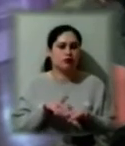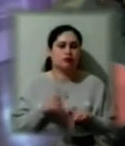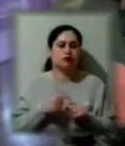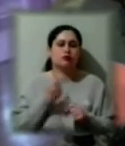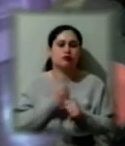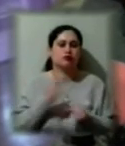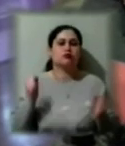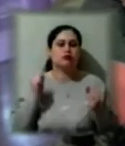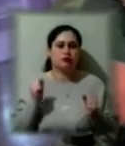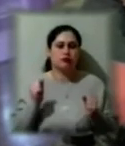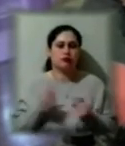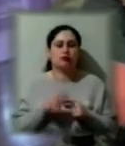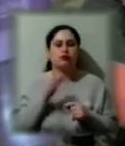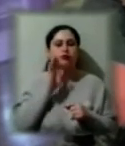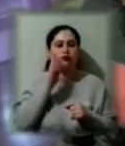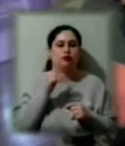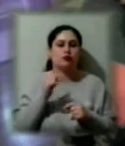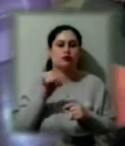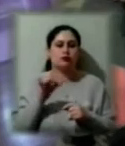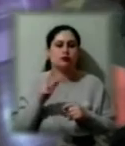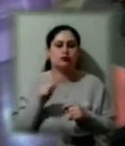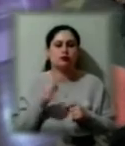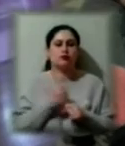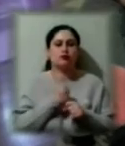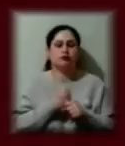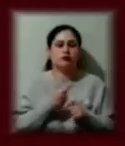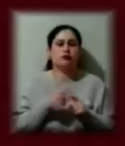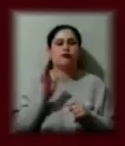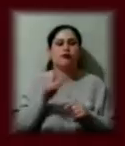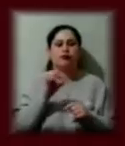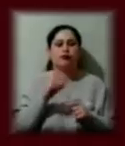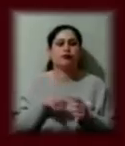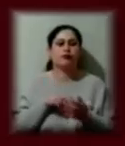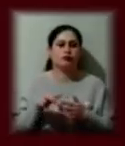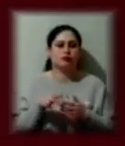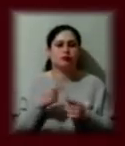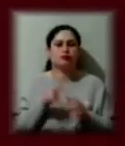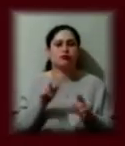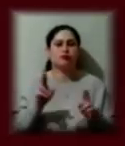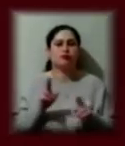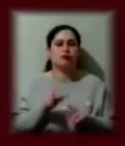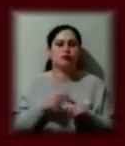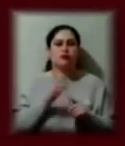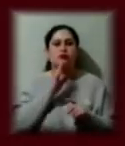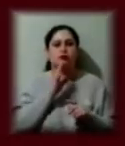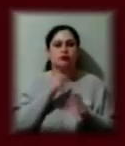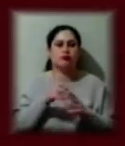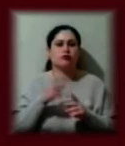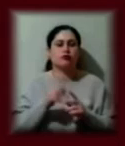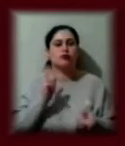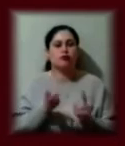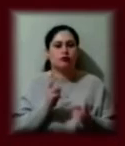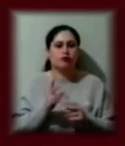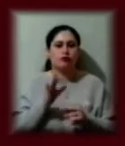ранкову гімнастику робимо? Робимо. Потім вони йдуть, як правило, це дівчатка, вони йдуть на кухню, вони дуже-дуже